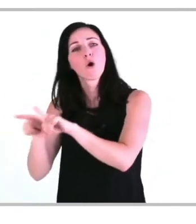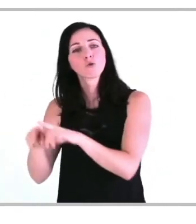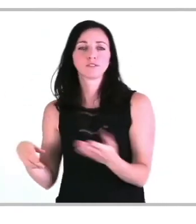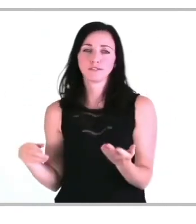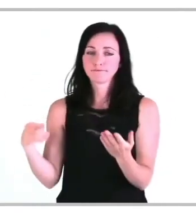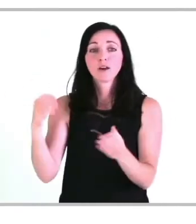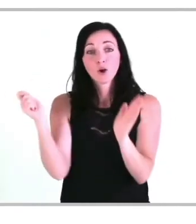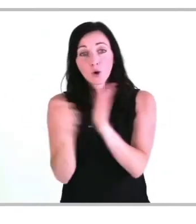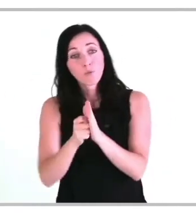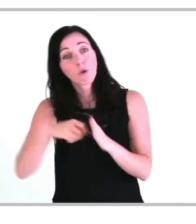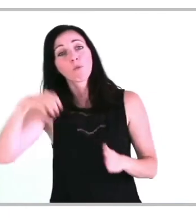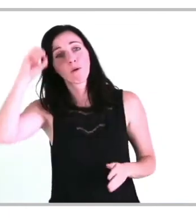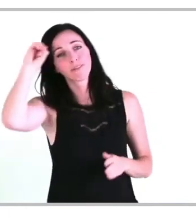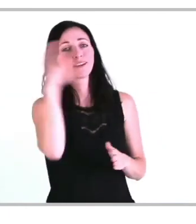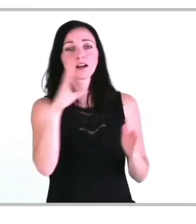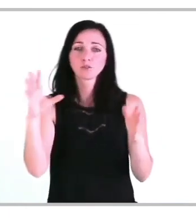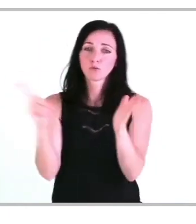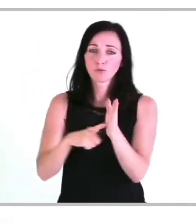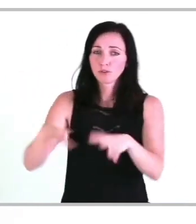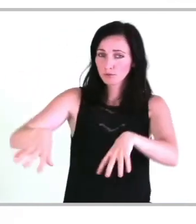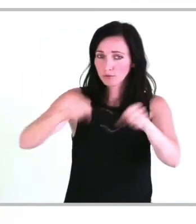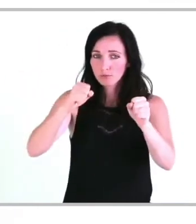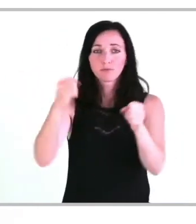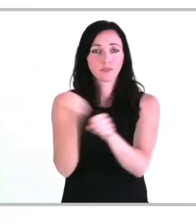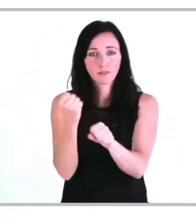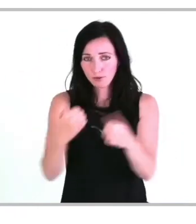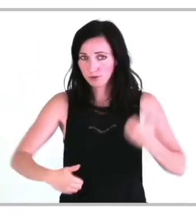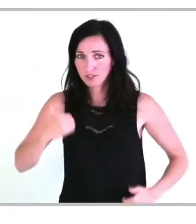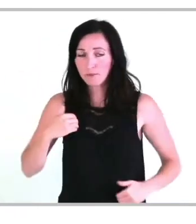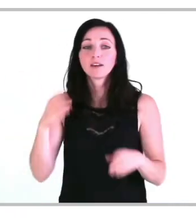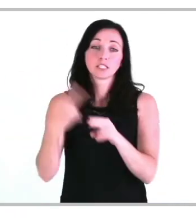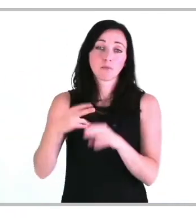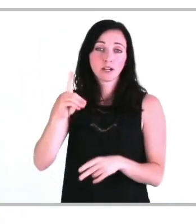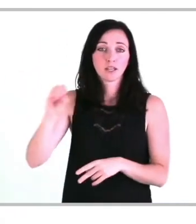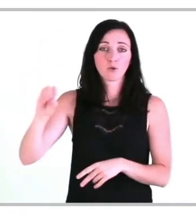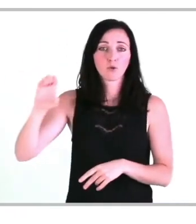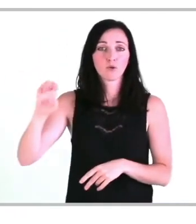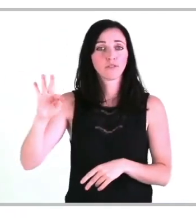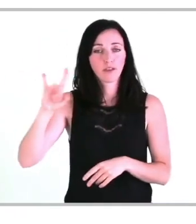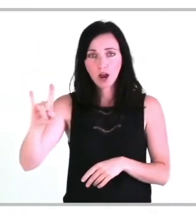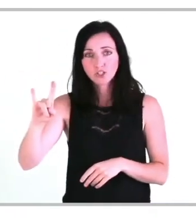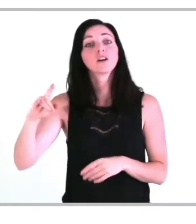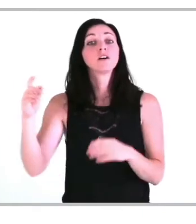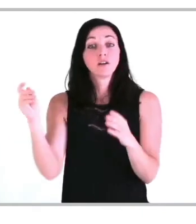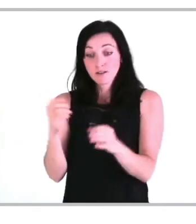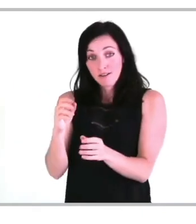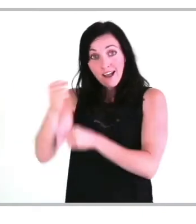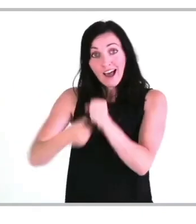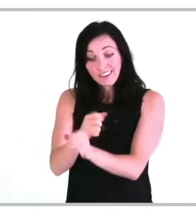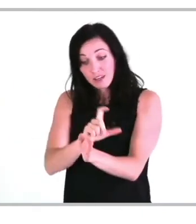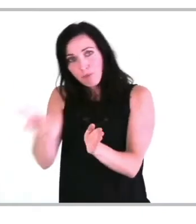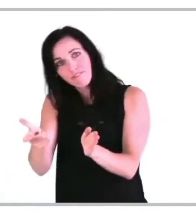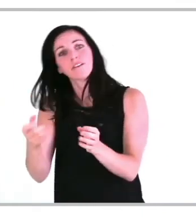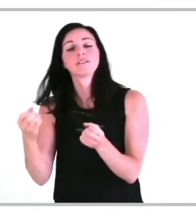et de l'AGFIP. Et puis le client a lui aussi quelque chose à faire parce que dans le cadre de sa déclaration d'obligation d'emploi de